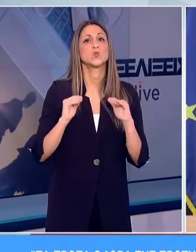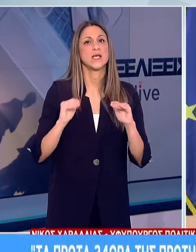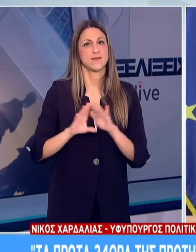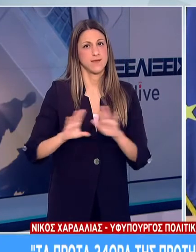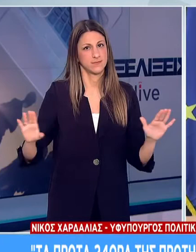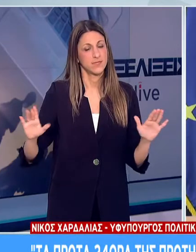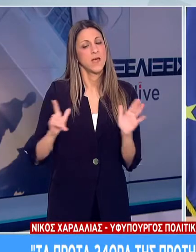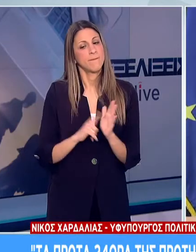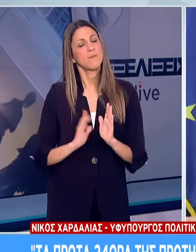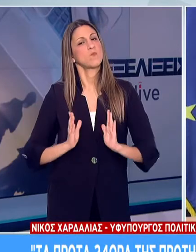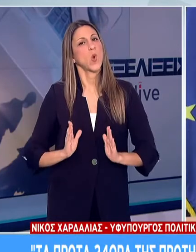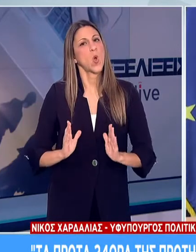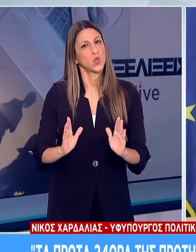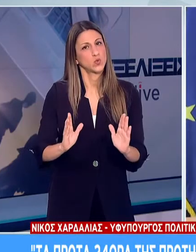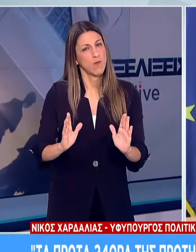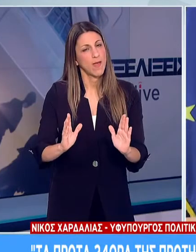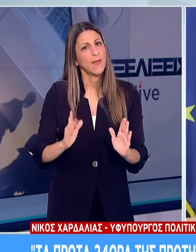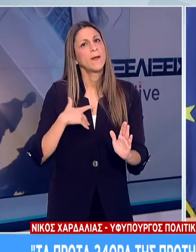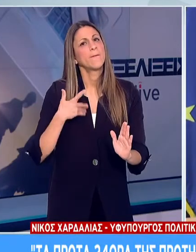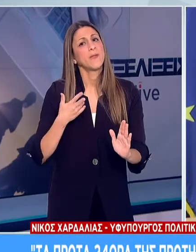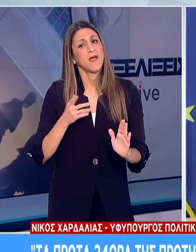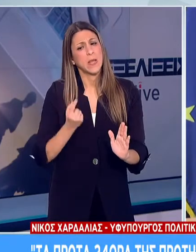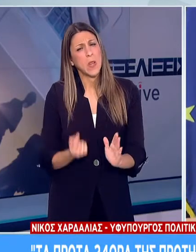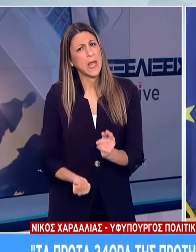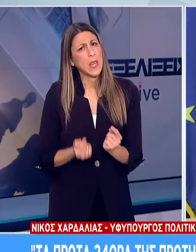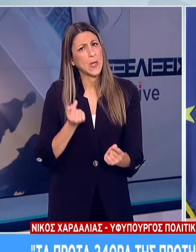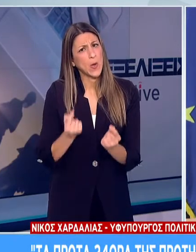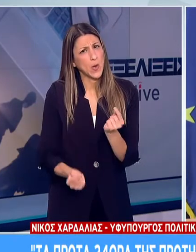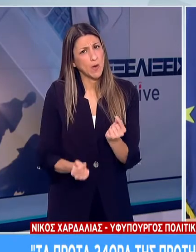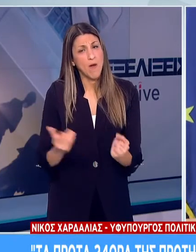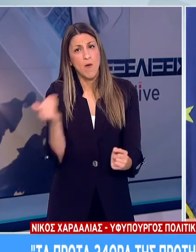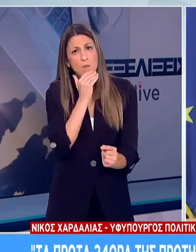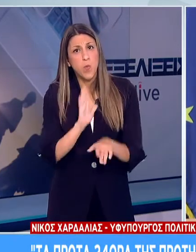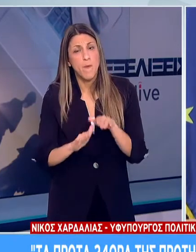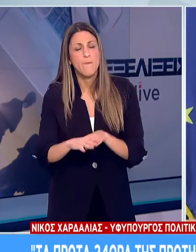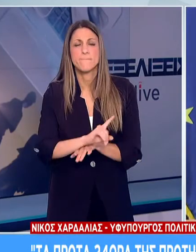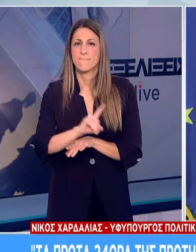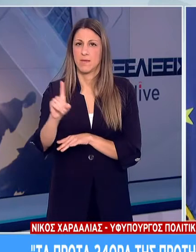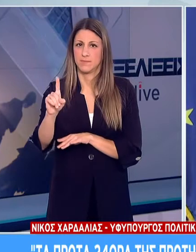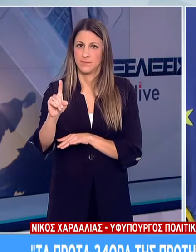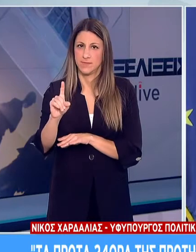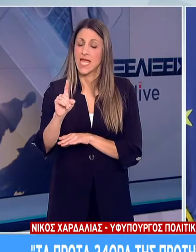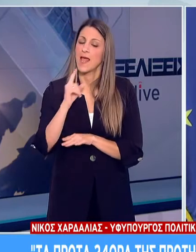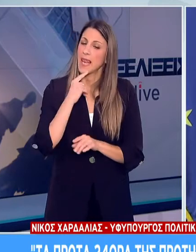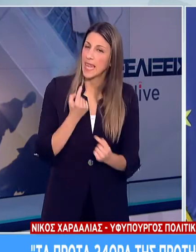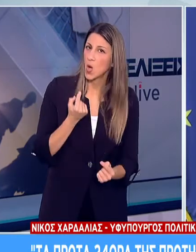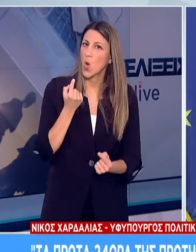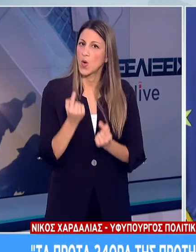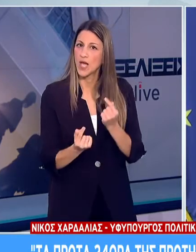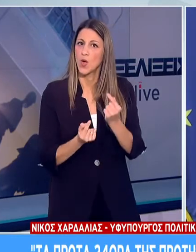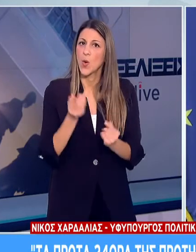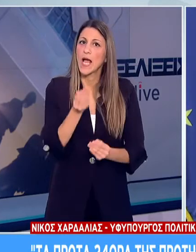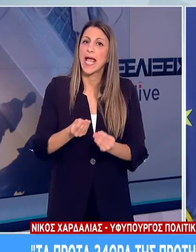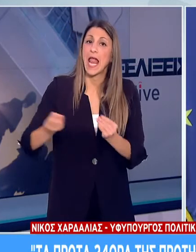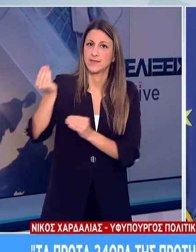προτιμότερο να προχωρήσουμε αργά από το να αναγκαστούμε να γυρίσουμε πίσω. Και ένα από τα πράγματα που μπορούν να μας γυρίσουν πίσω είναι και η προσπάθεια